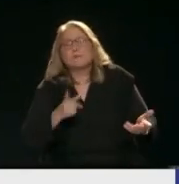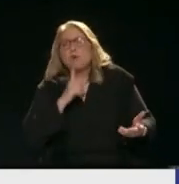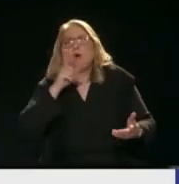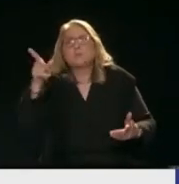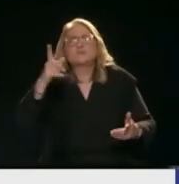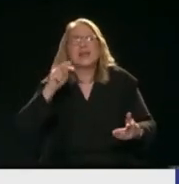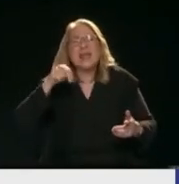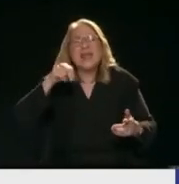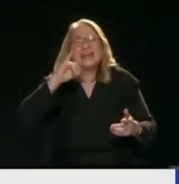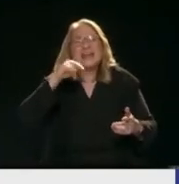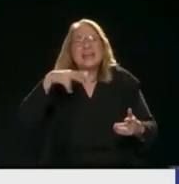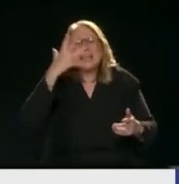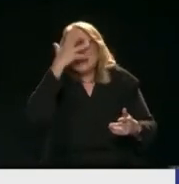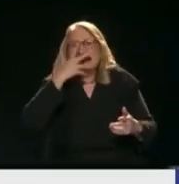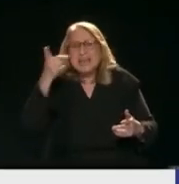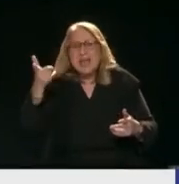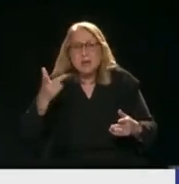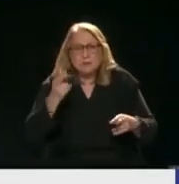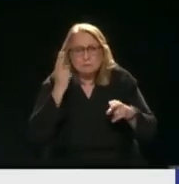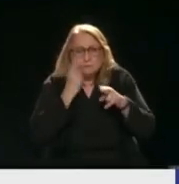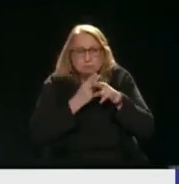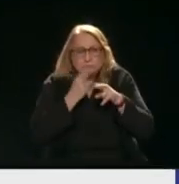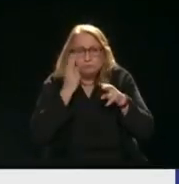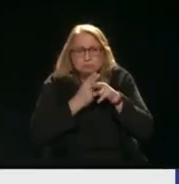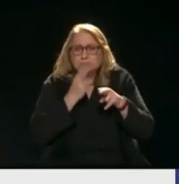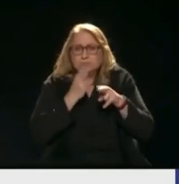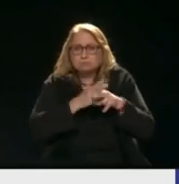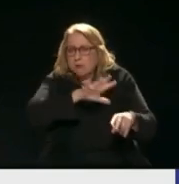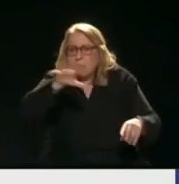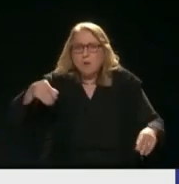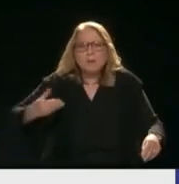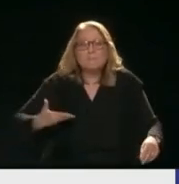Πετρολοπαλλαγός χώρας Στον πλανήτη Και τι πεινάνε όλοι